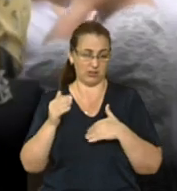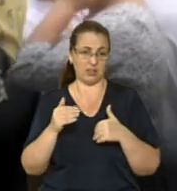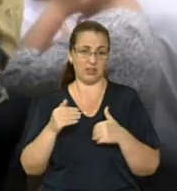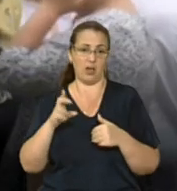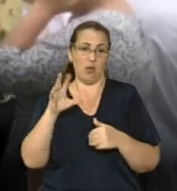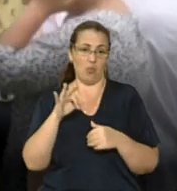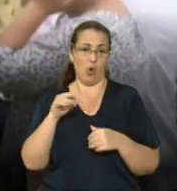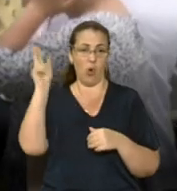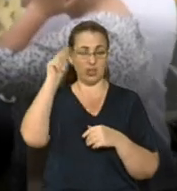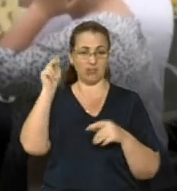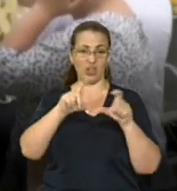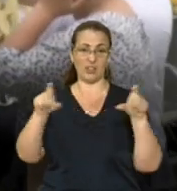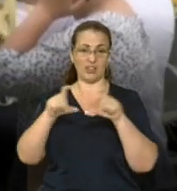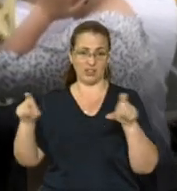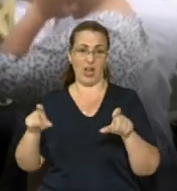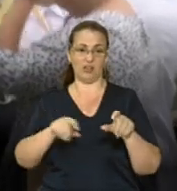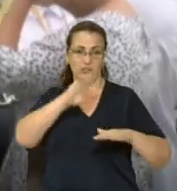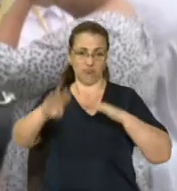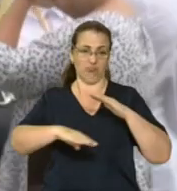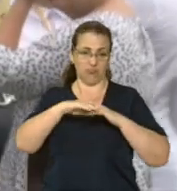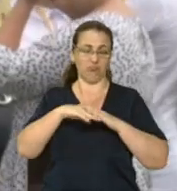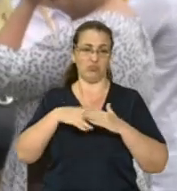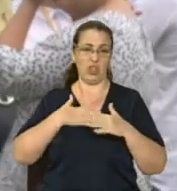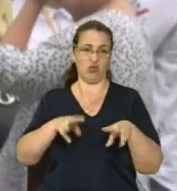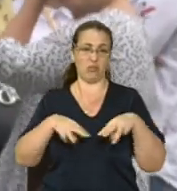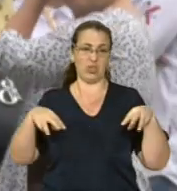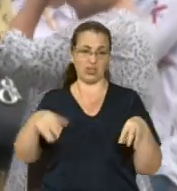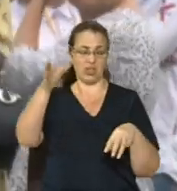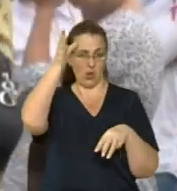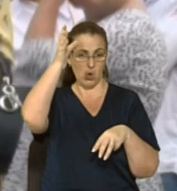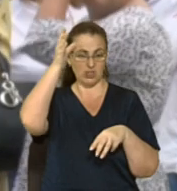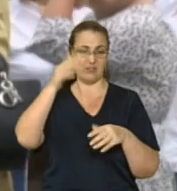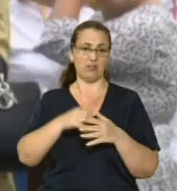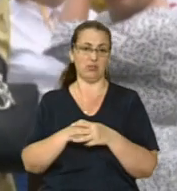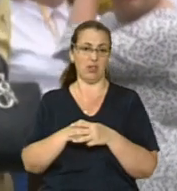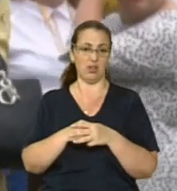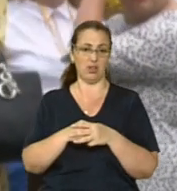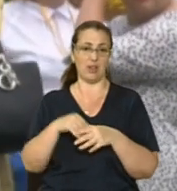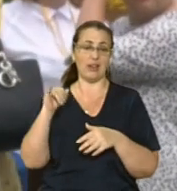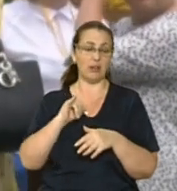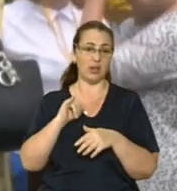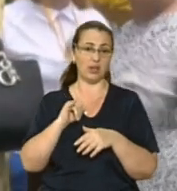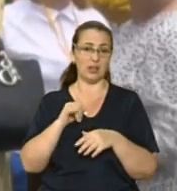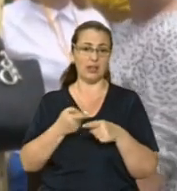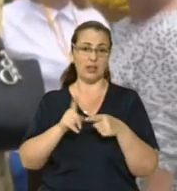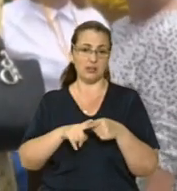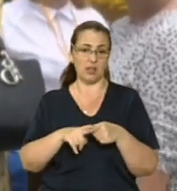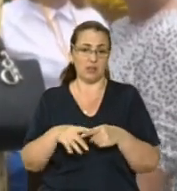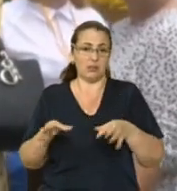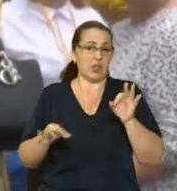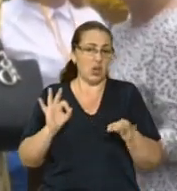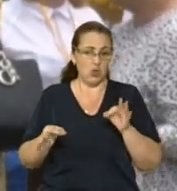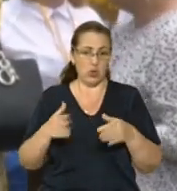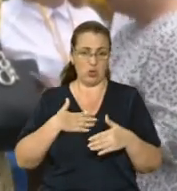заклади знаходяться в сфері нашої управління, Міністерства освіти і науки. І це природньо.